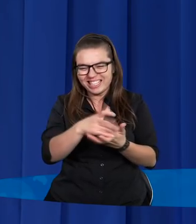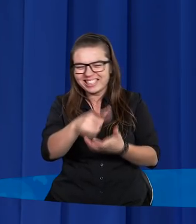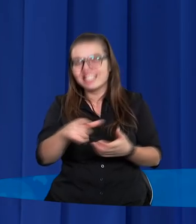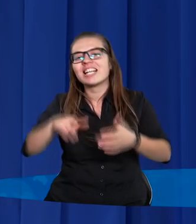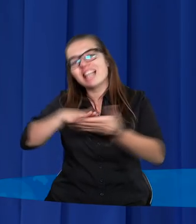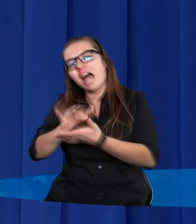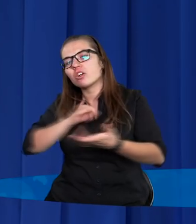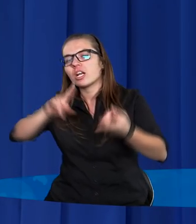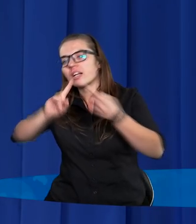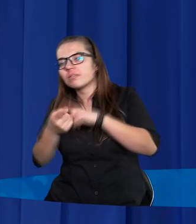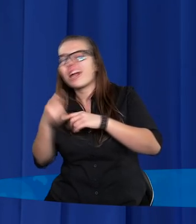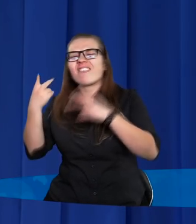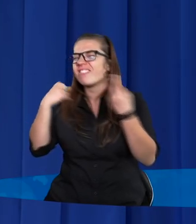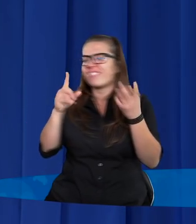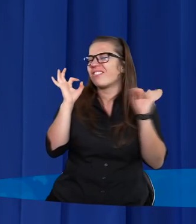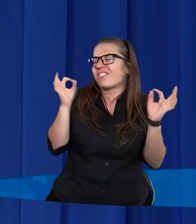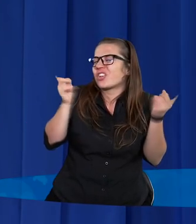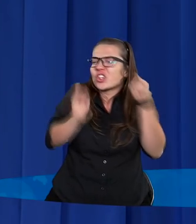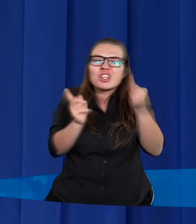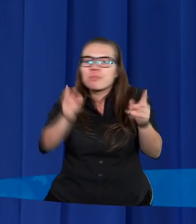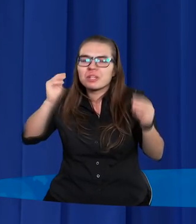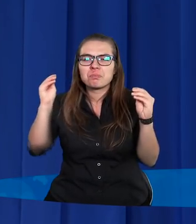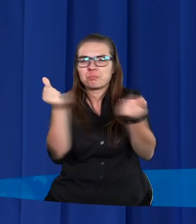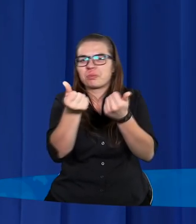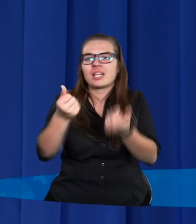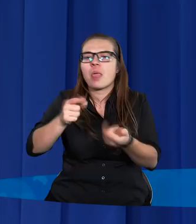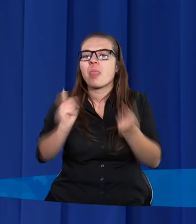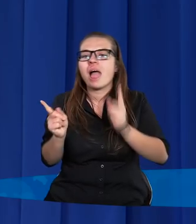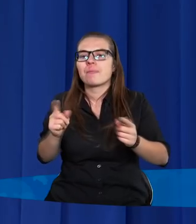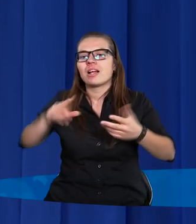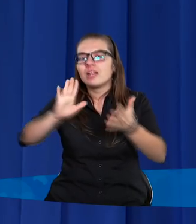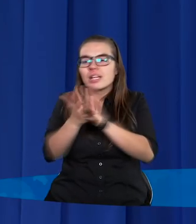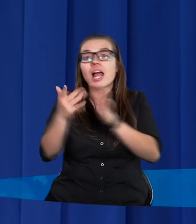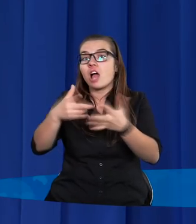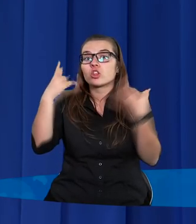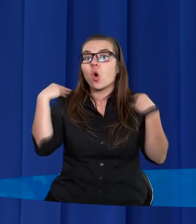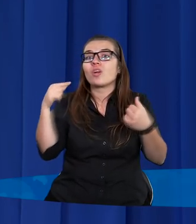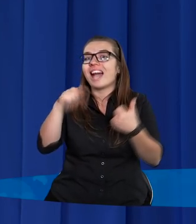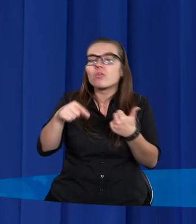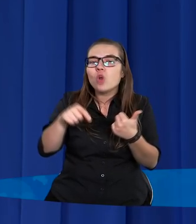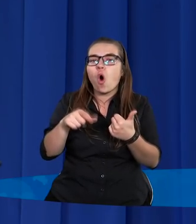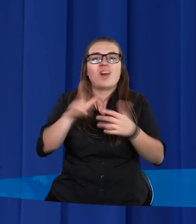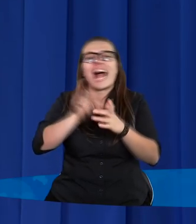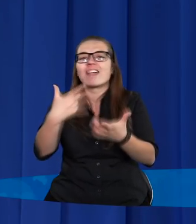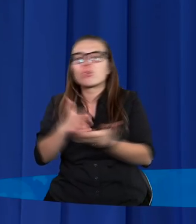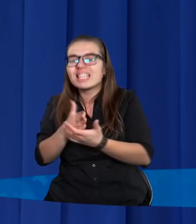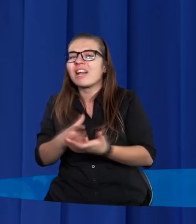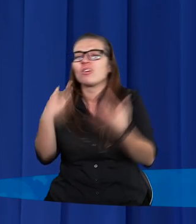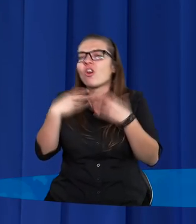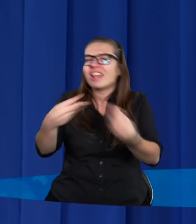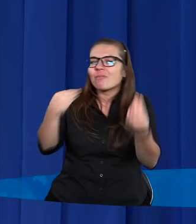się zmieniać w niewyobrażalny sposób, bo dostał coś, na co nie zasłużył i dostał coś tak wielkiego,